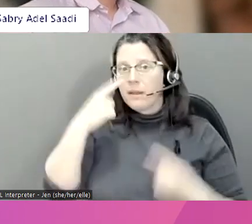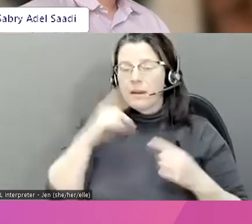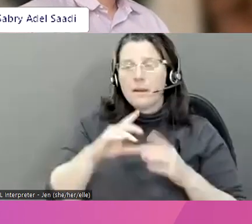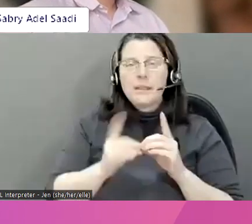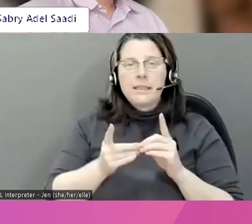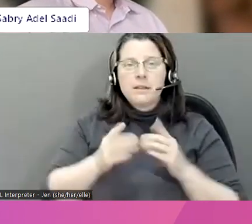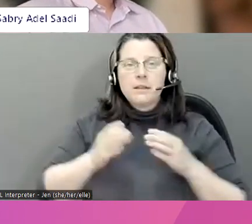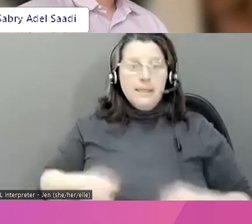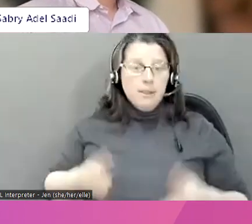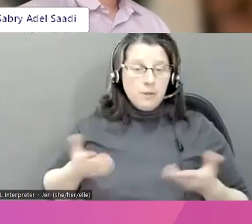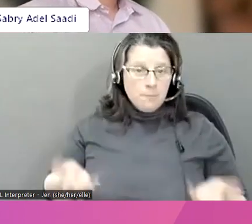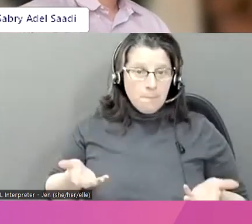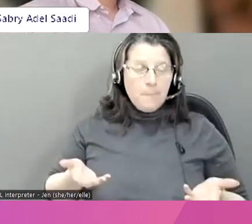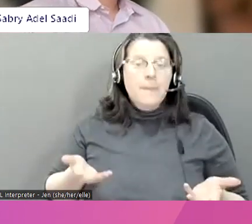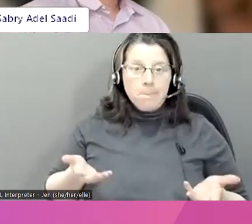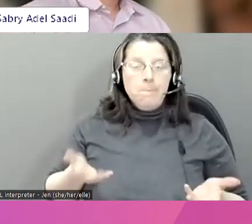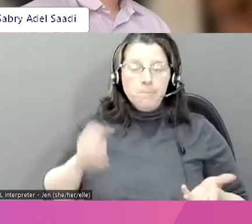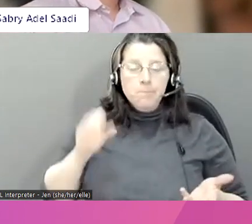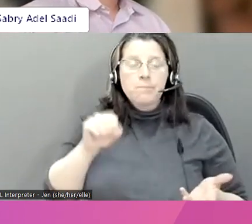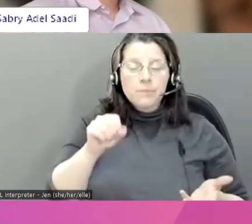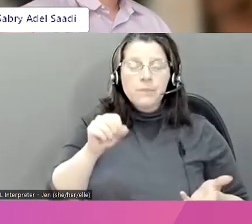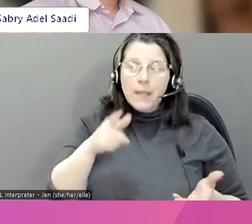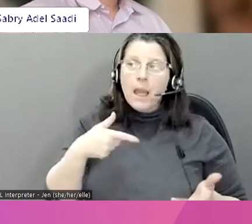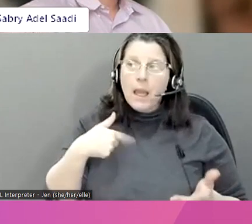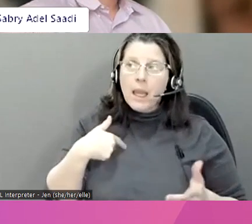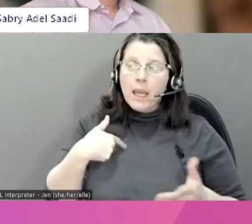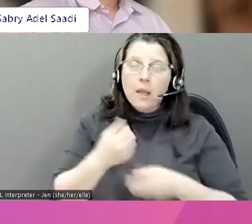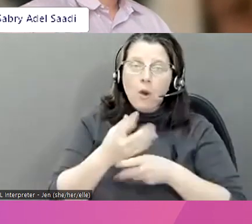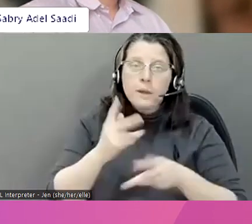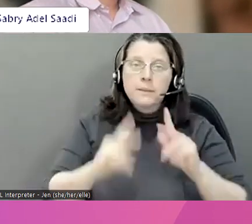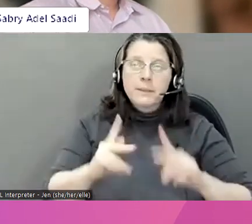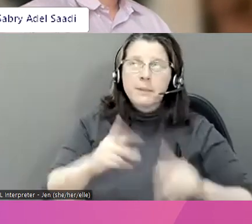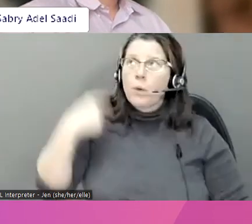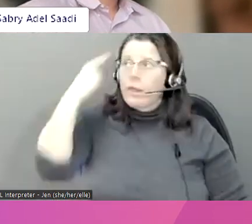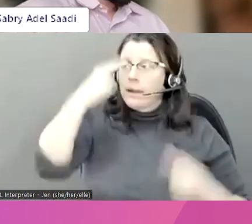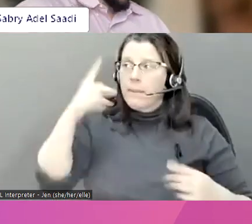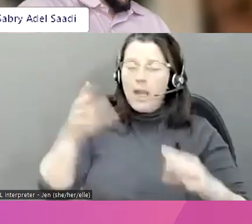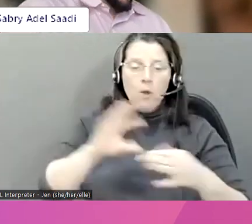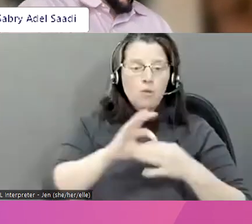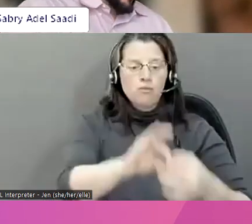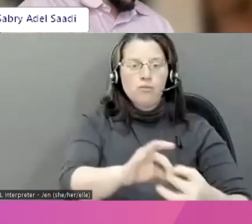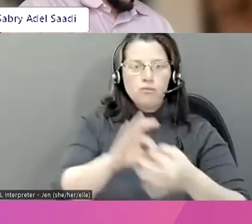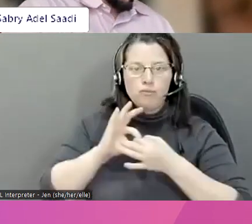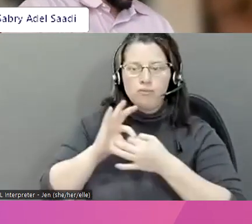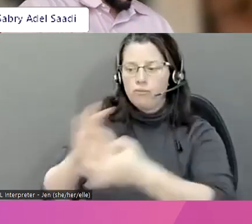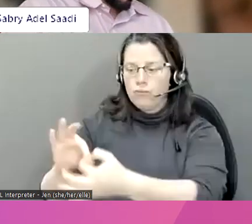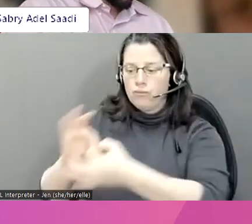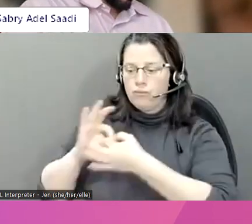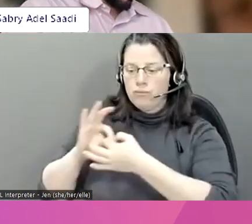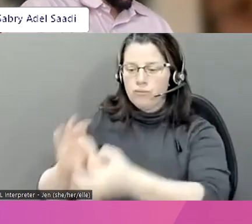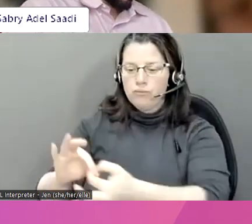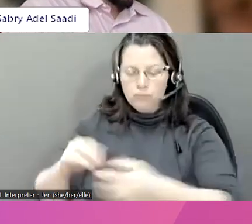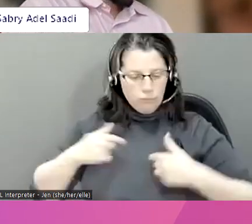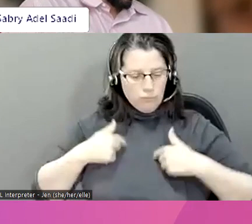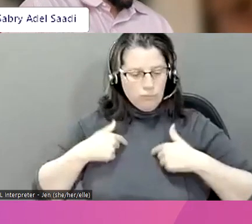Merci, Alexa. Pour moi, le mot citoyenneté numérique permet à la réflexion de relations les uns avec les autres, la